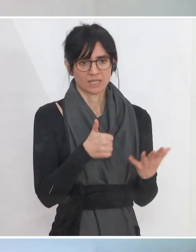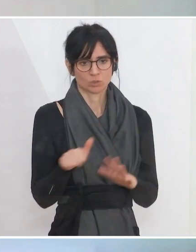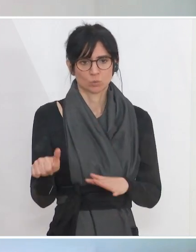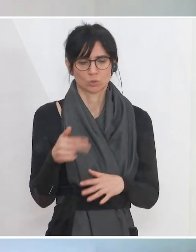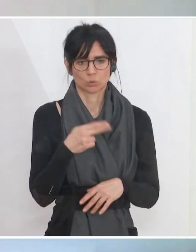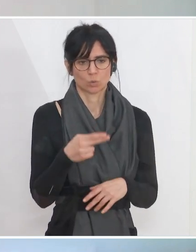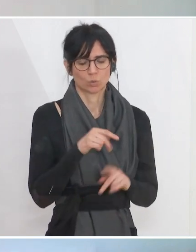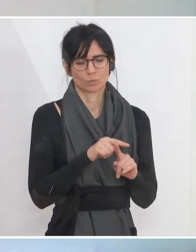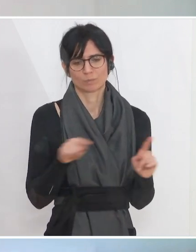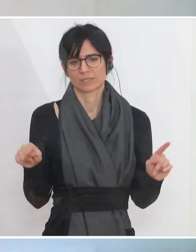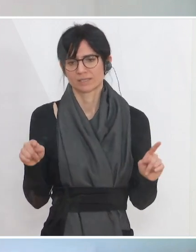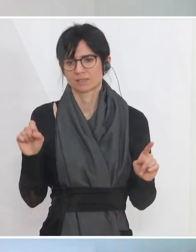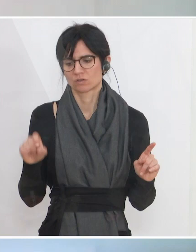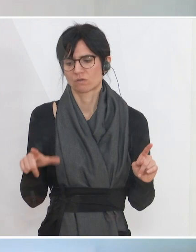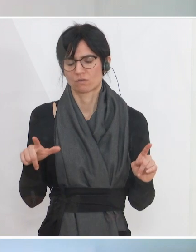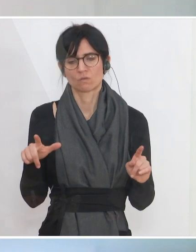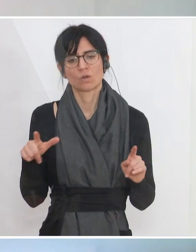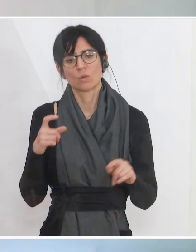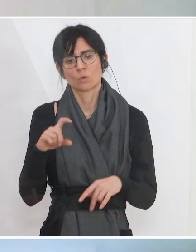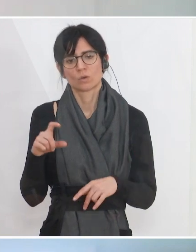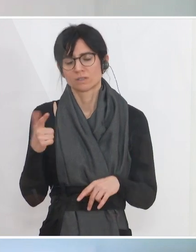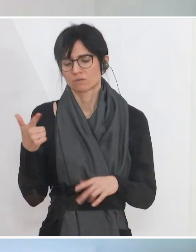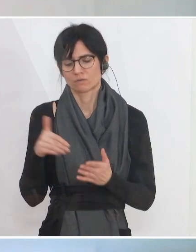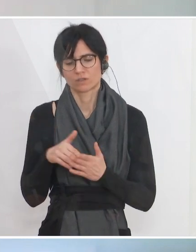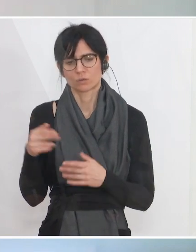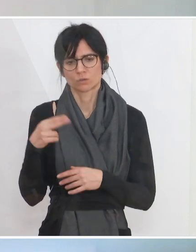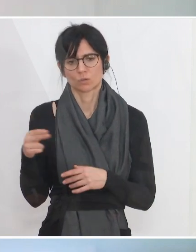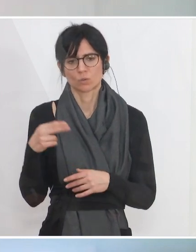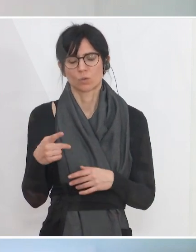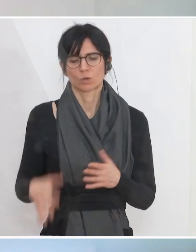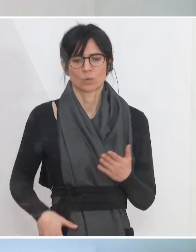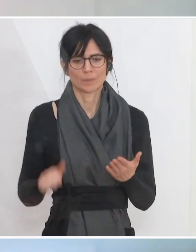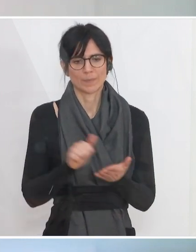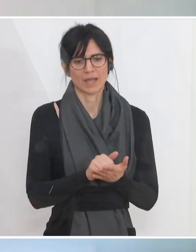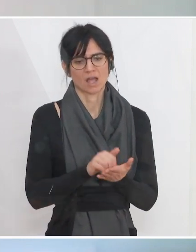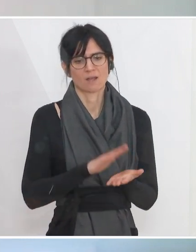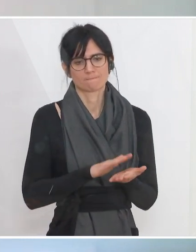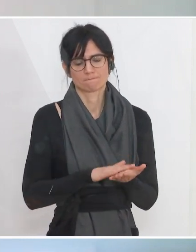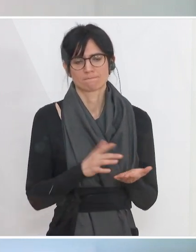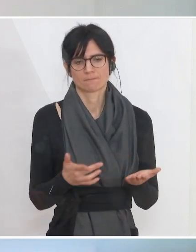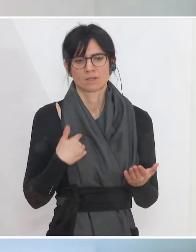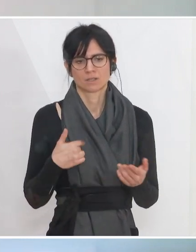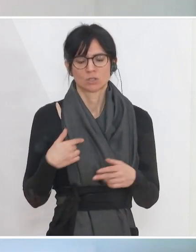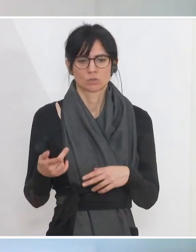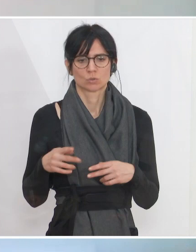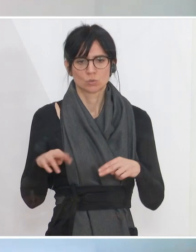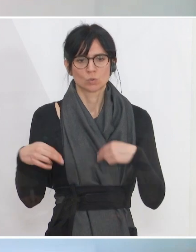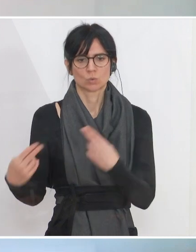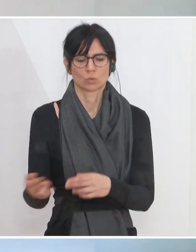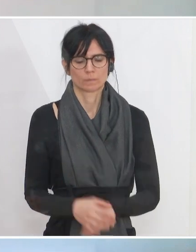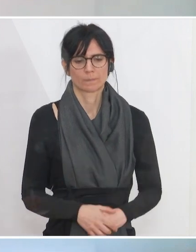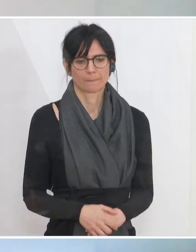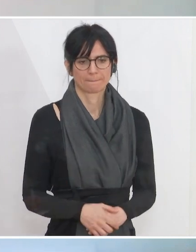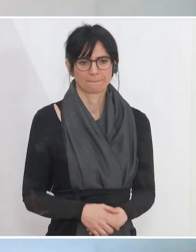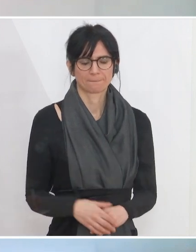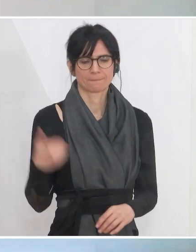Euro bis hinauf zu 12.000 Euro Cash entsprechend zurück. Wir hatten